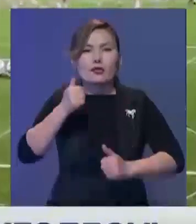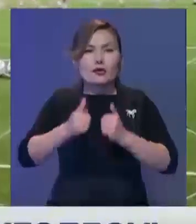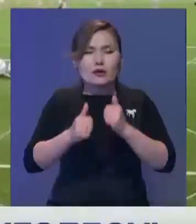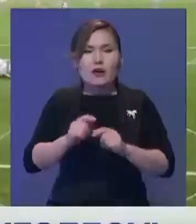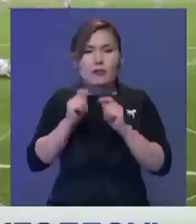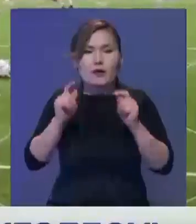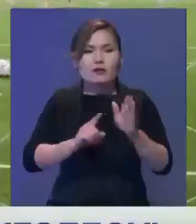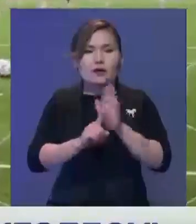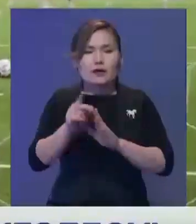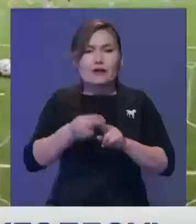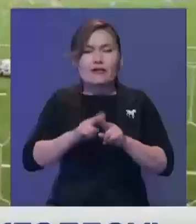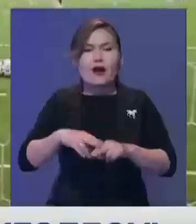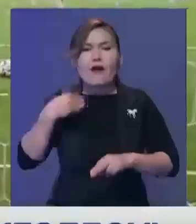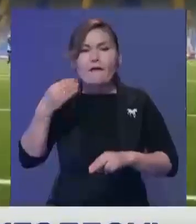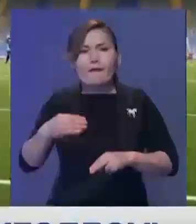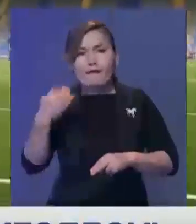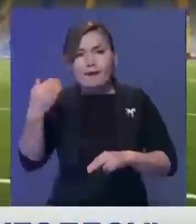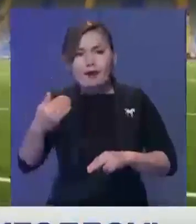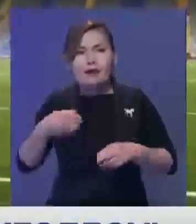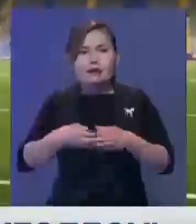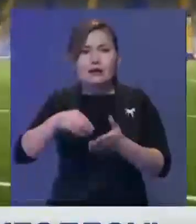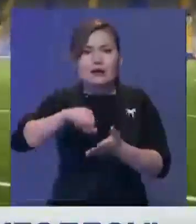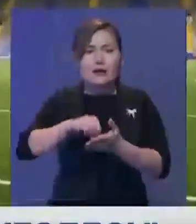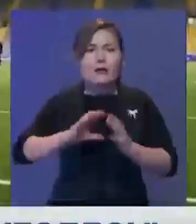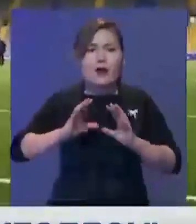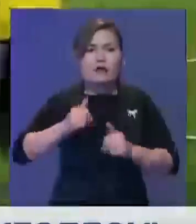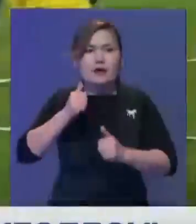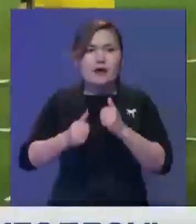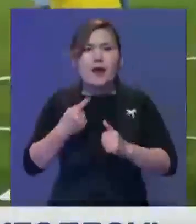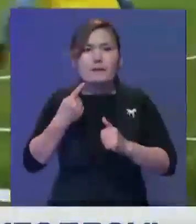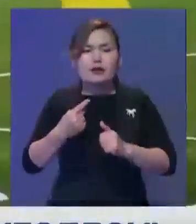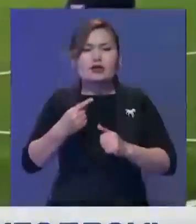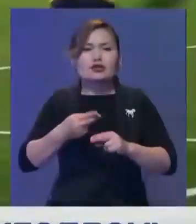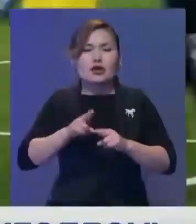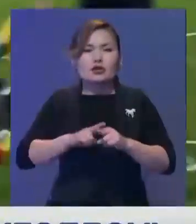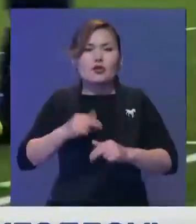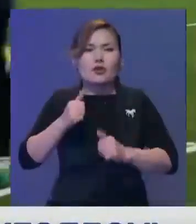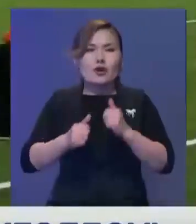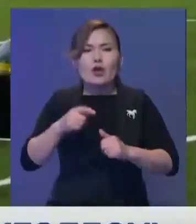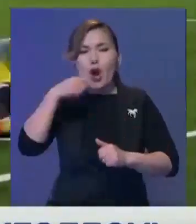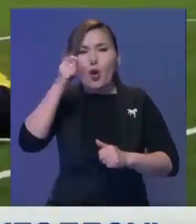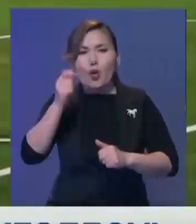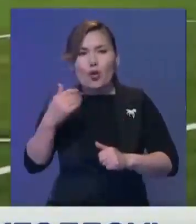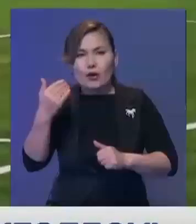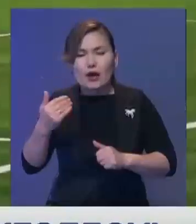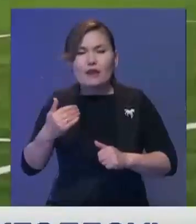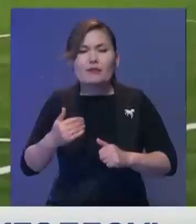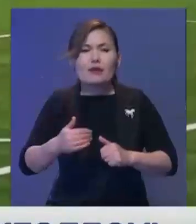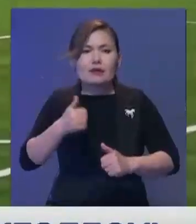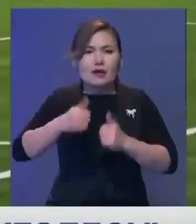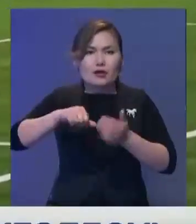басай. Қарсыласымыз Франция ғұрамасы. Әлем чемпиондары бірінші турда статты Франста Украина мен ұпай бөліскен.